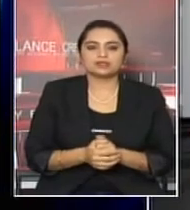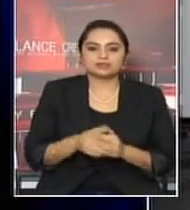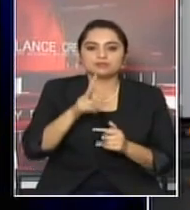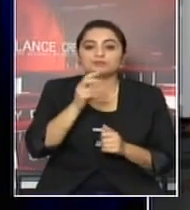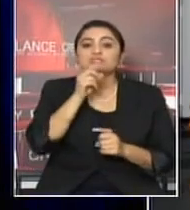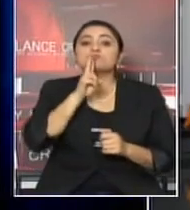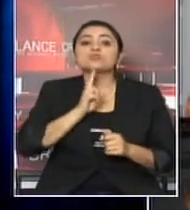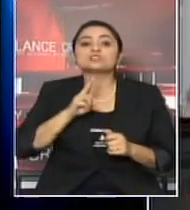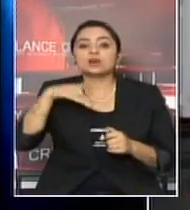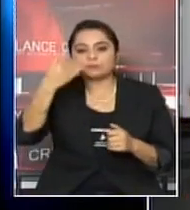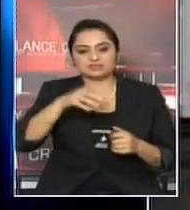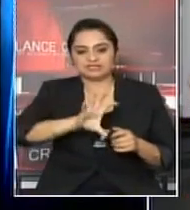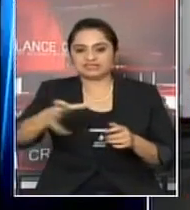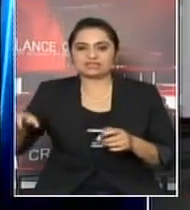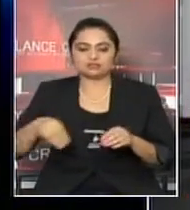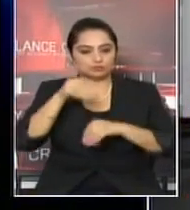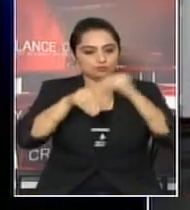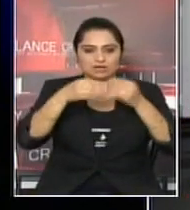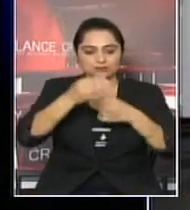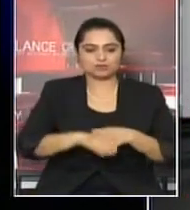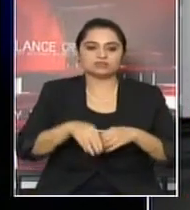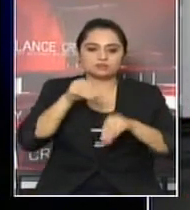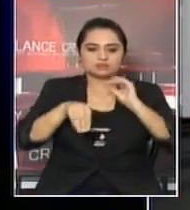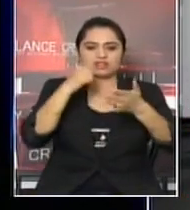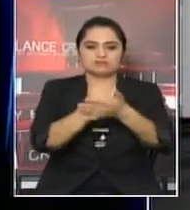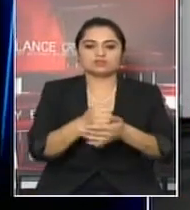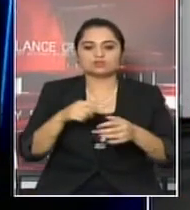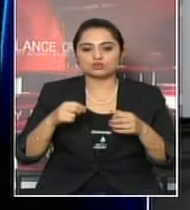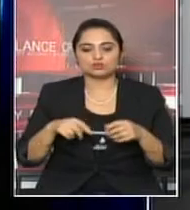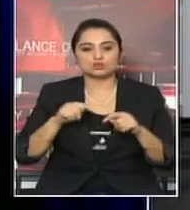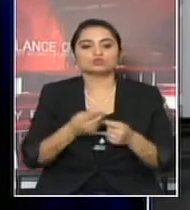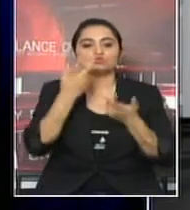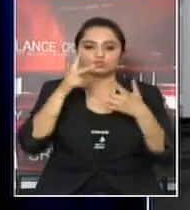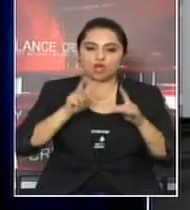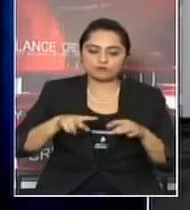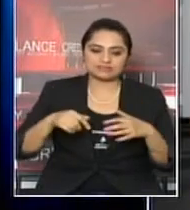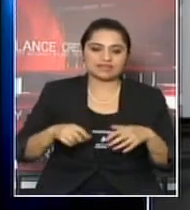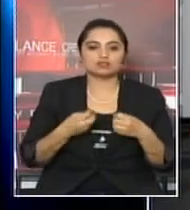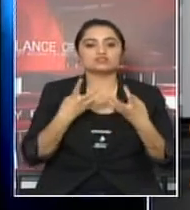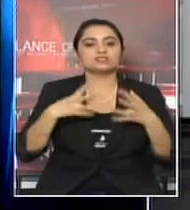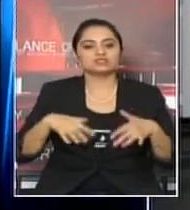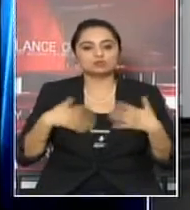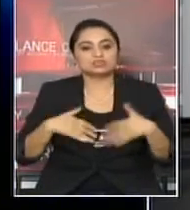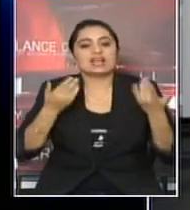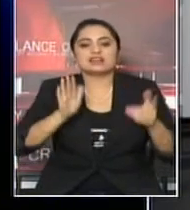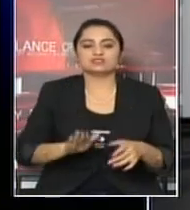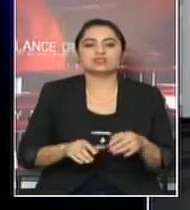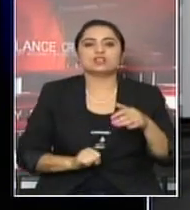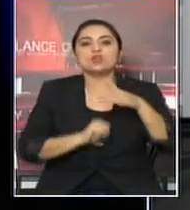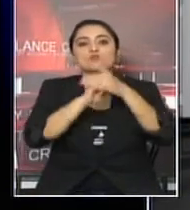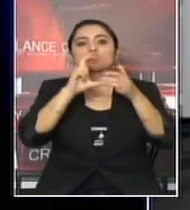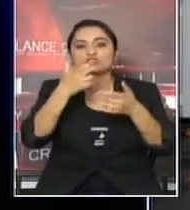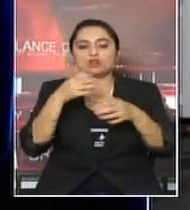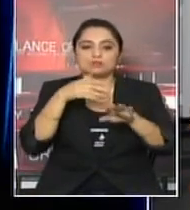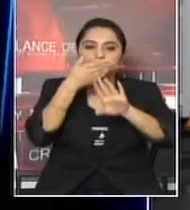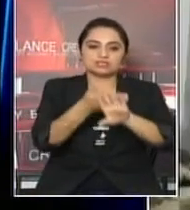बर्श वसी उन गईराये कोछा स्थानिय तअप निर्वाचन मद्दाता अरूलाये फस्तो उत्साहा पाउन भाईकोछा रव मुख्या दल हरू प्रतिसपरदा मा को को रहे